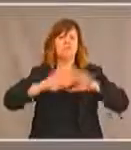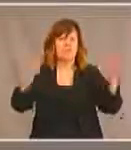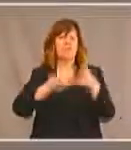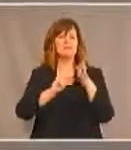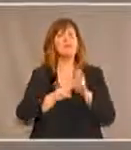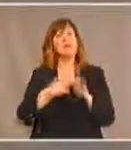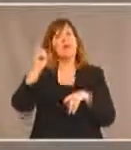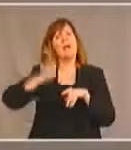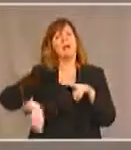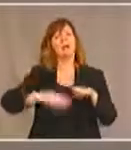plusieurs de ces obstacles